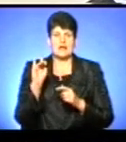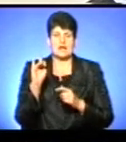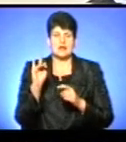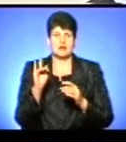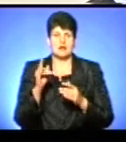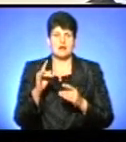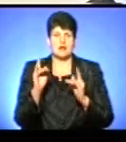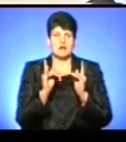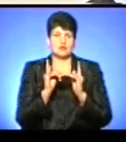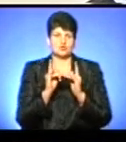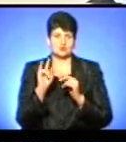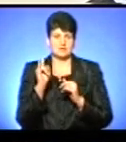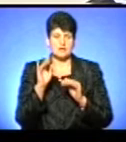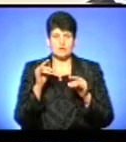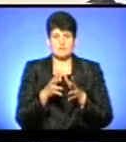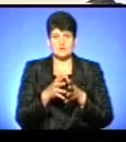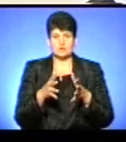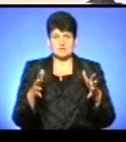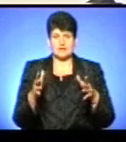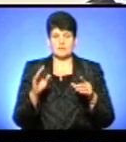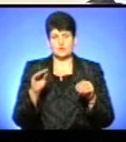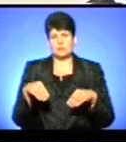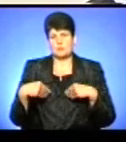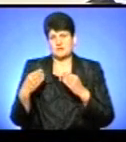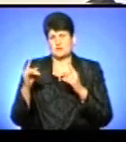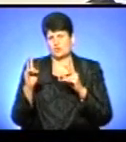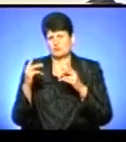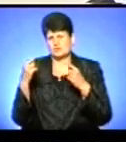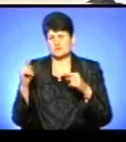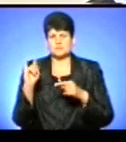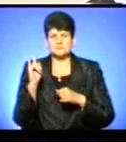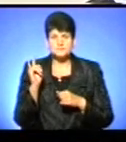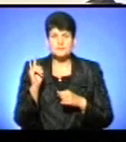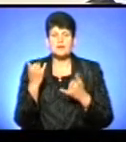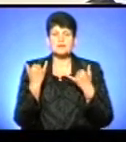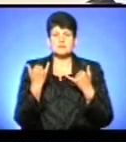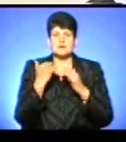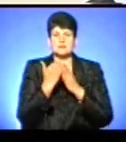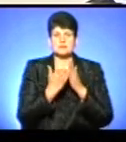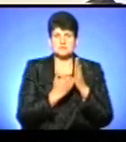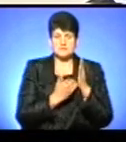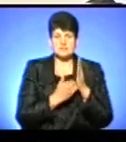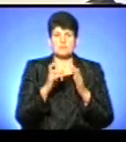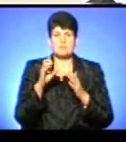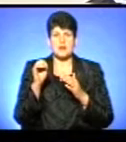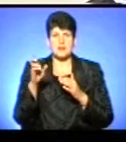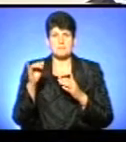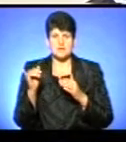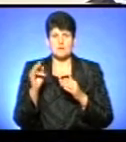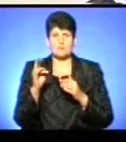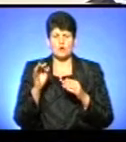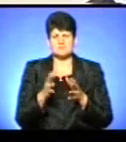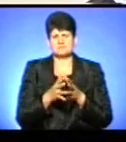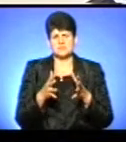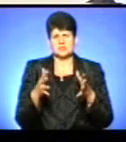Після того, як дитина підросла, речі можна було передати іншому новонародженому. Зараз список речей у «Бейбібоксі» значно розширився.